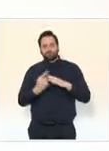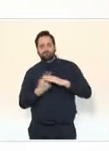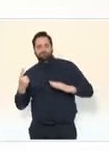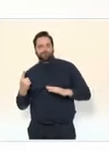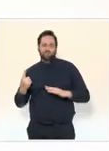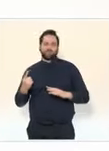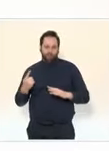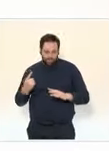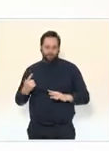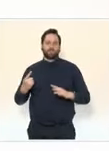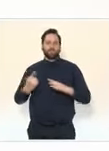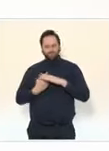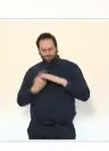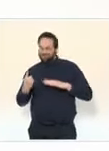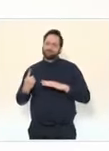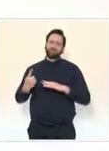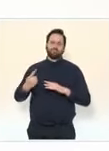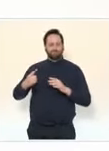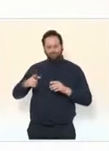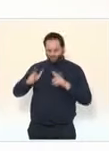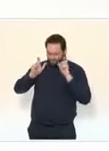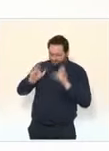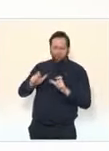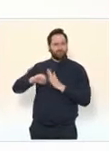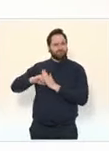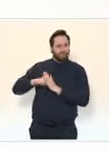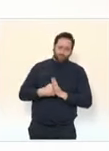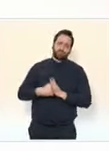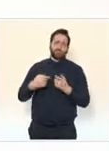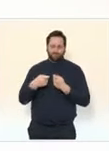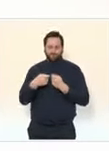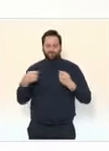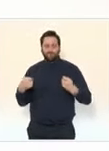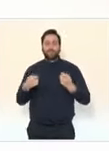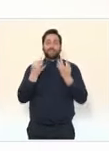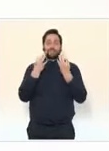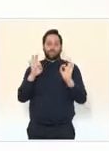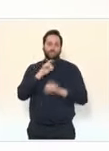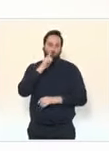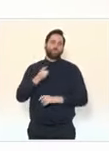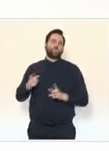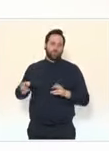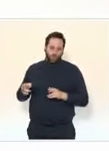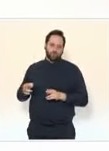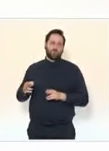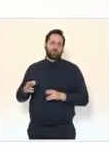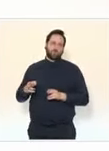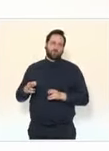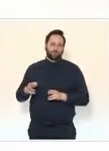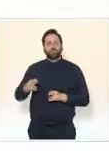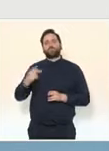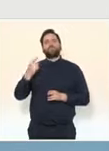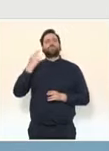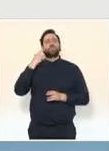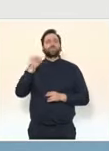quarantaine significativement renforcé, 10 jours, pour tous les voyageurs en provenance des pays où la situation sanitaire est